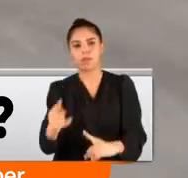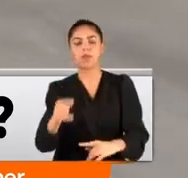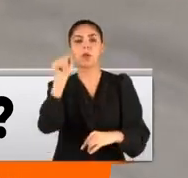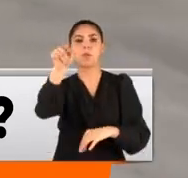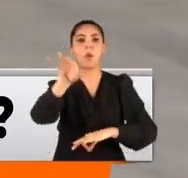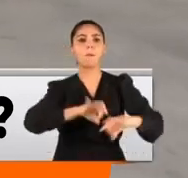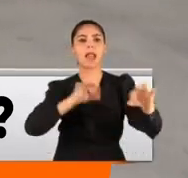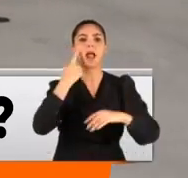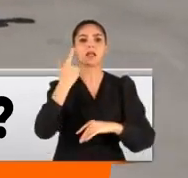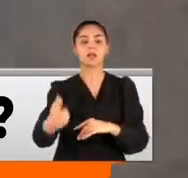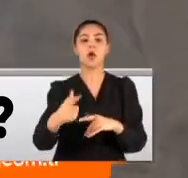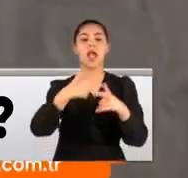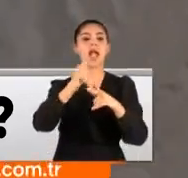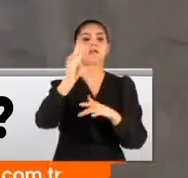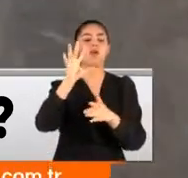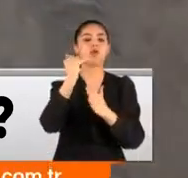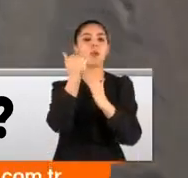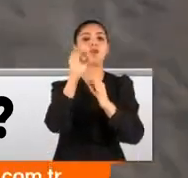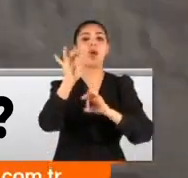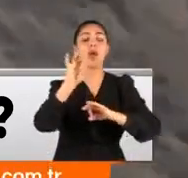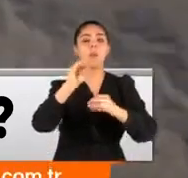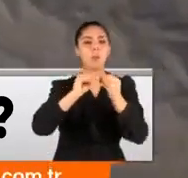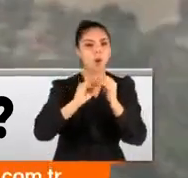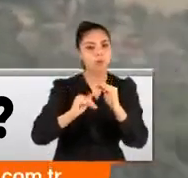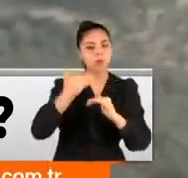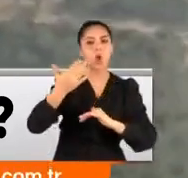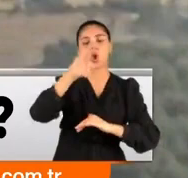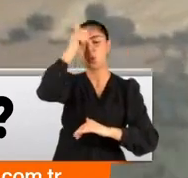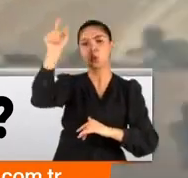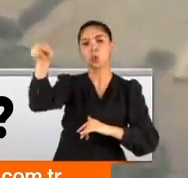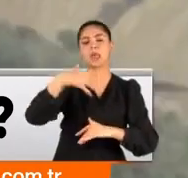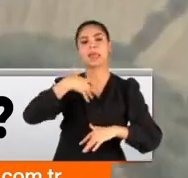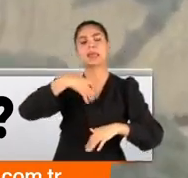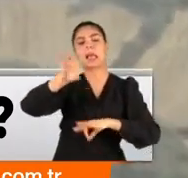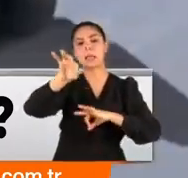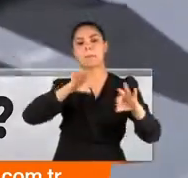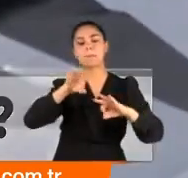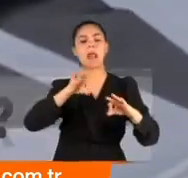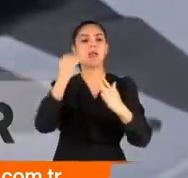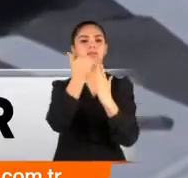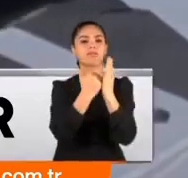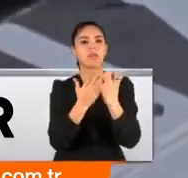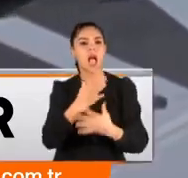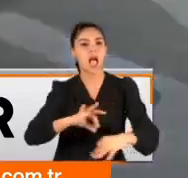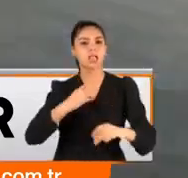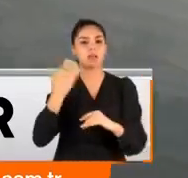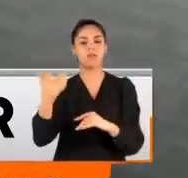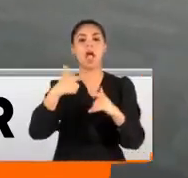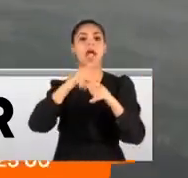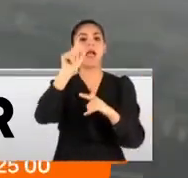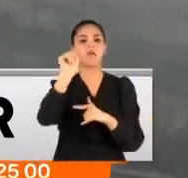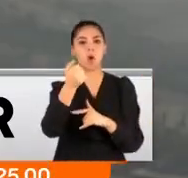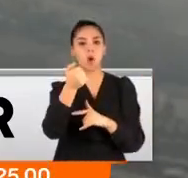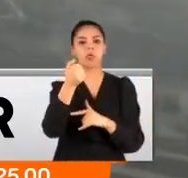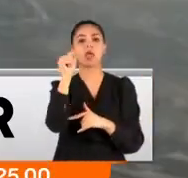bulunan Türkiye, F-35 krizi sonrası işini şansa bırakmak istemiyor. Tüm alternatifler değerlendiriliyor. F-16'lar da